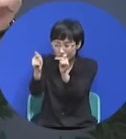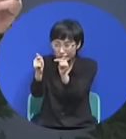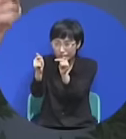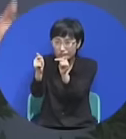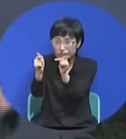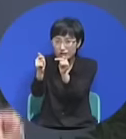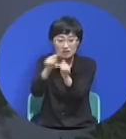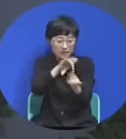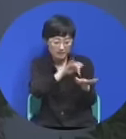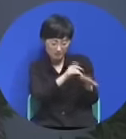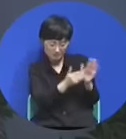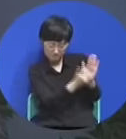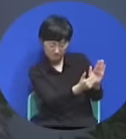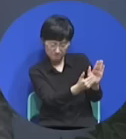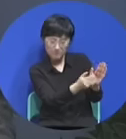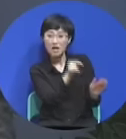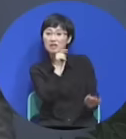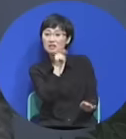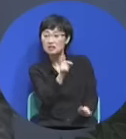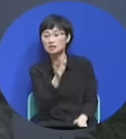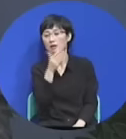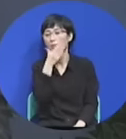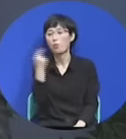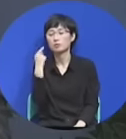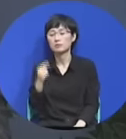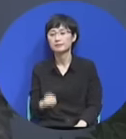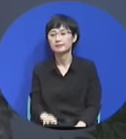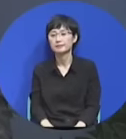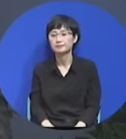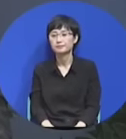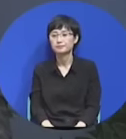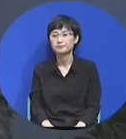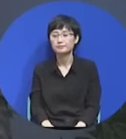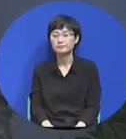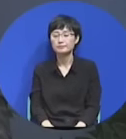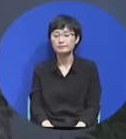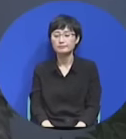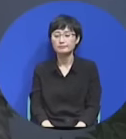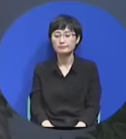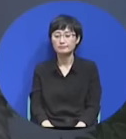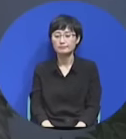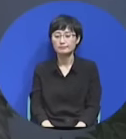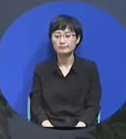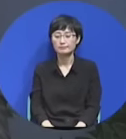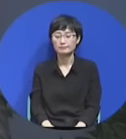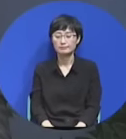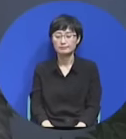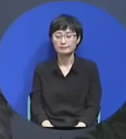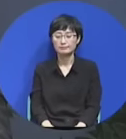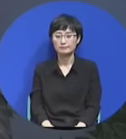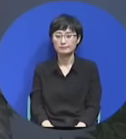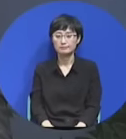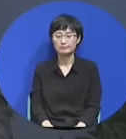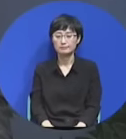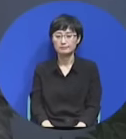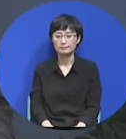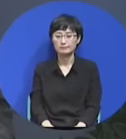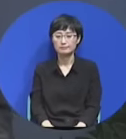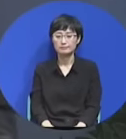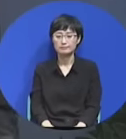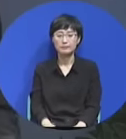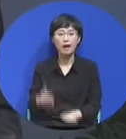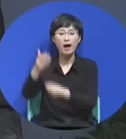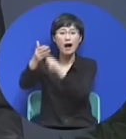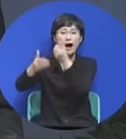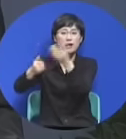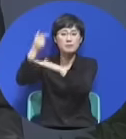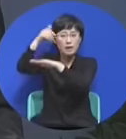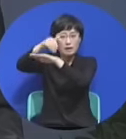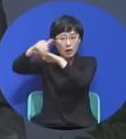하나님이